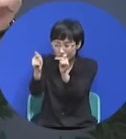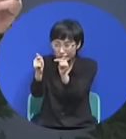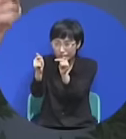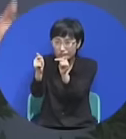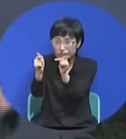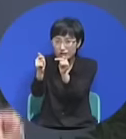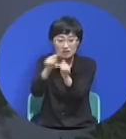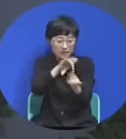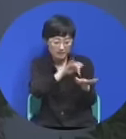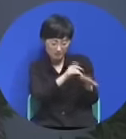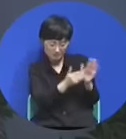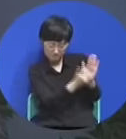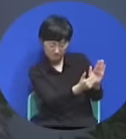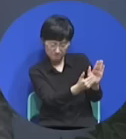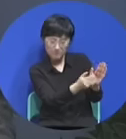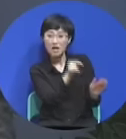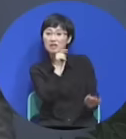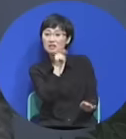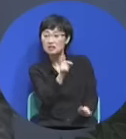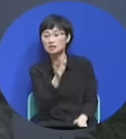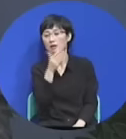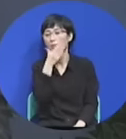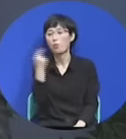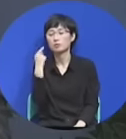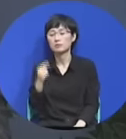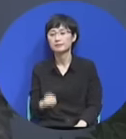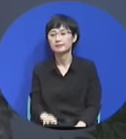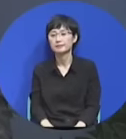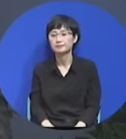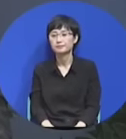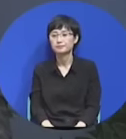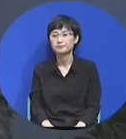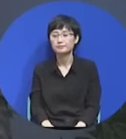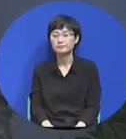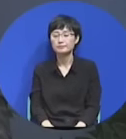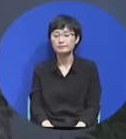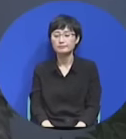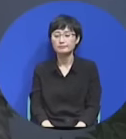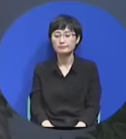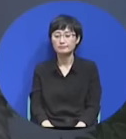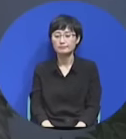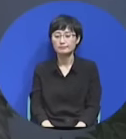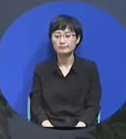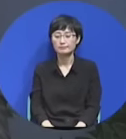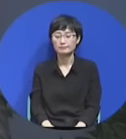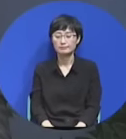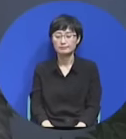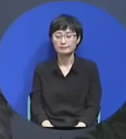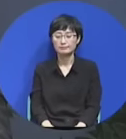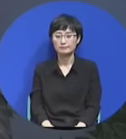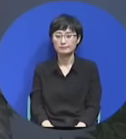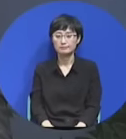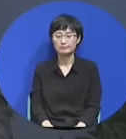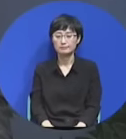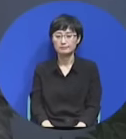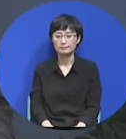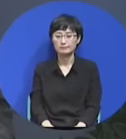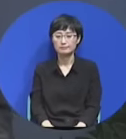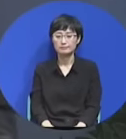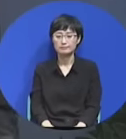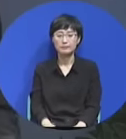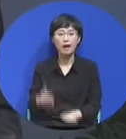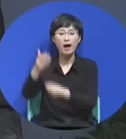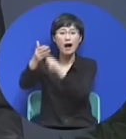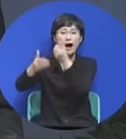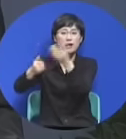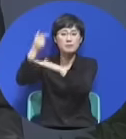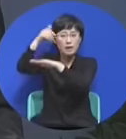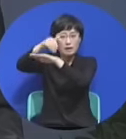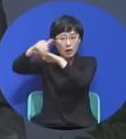하나님이